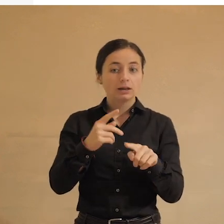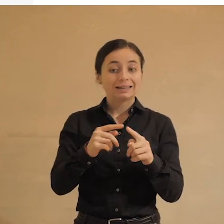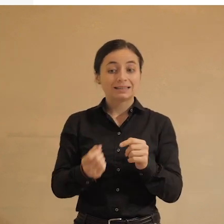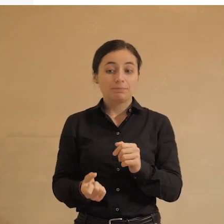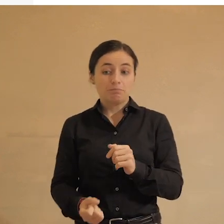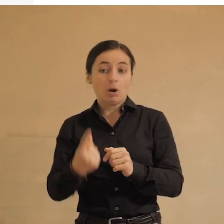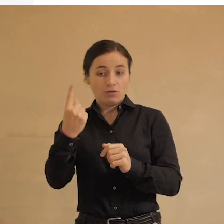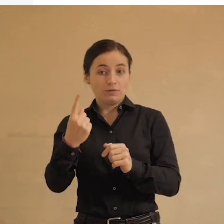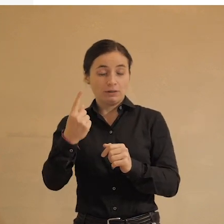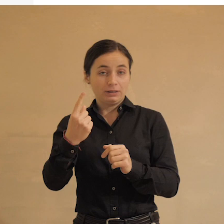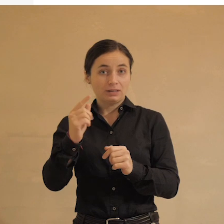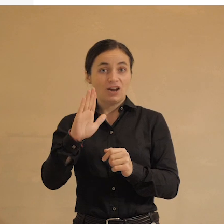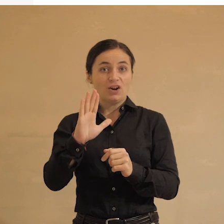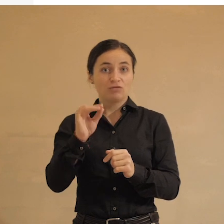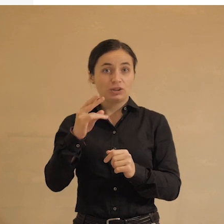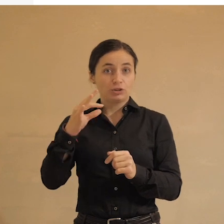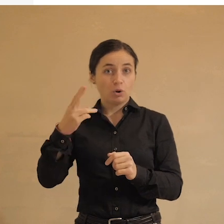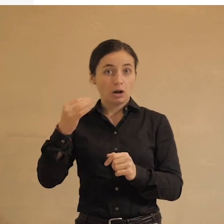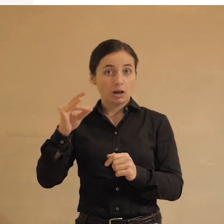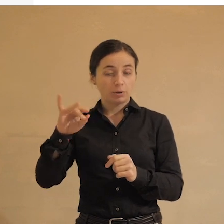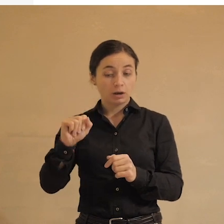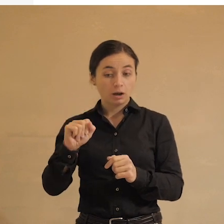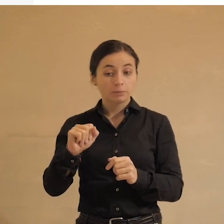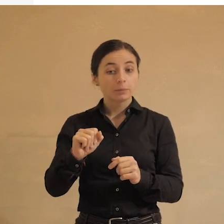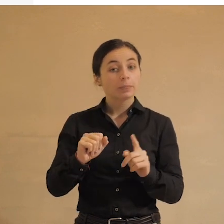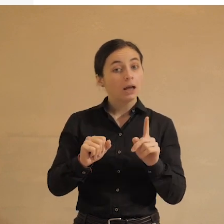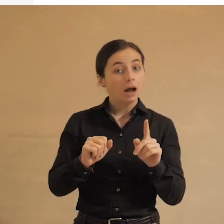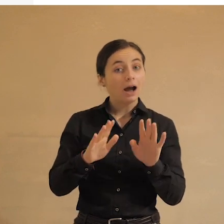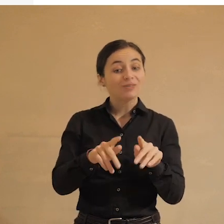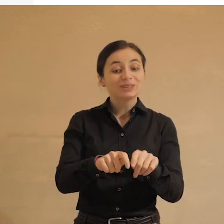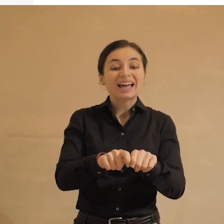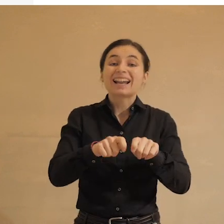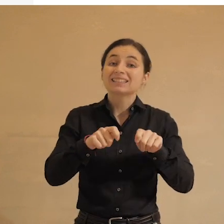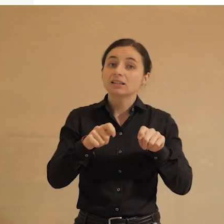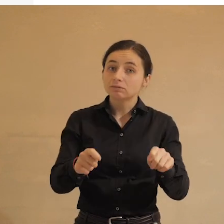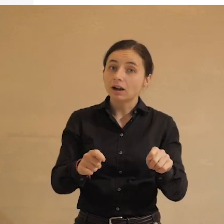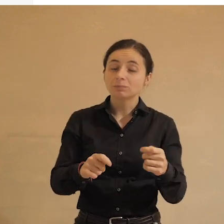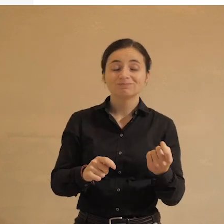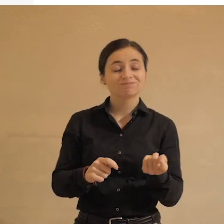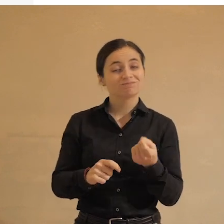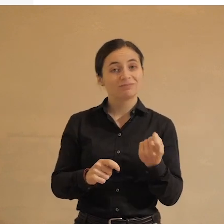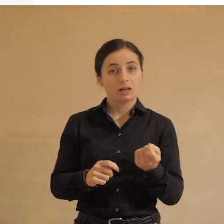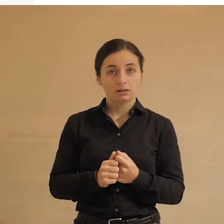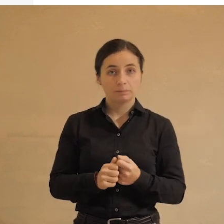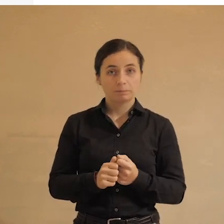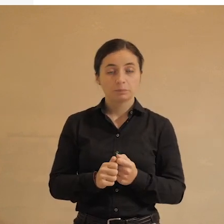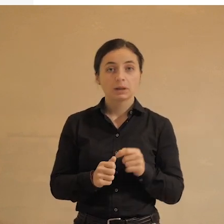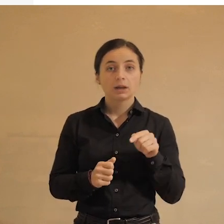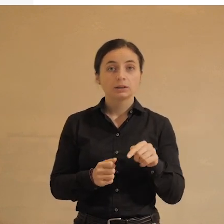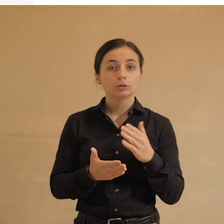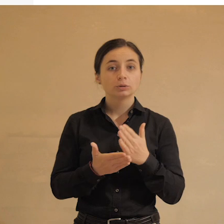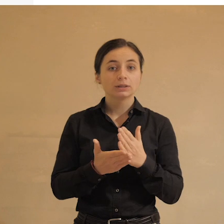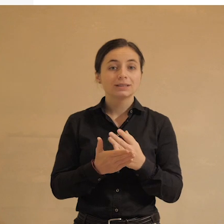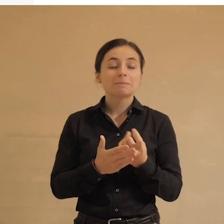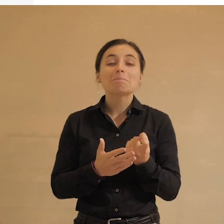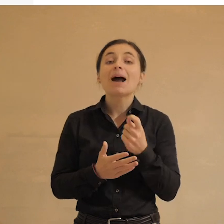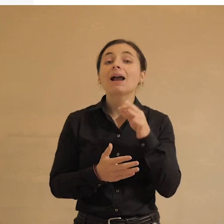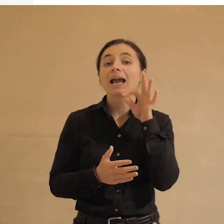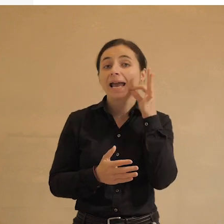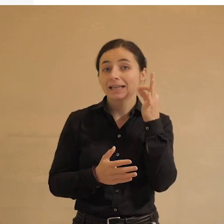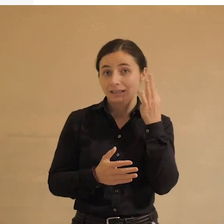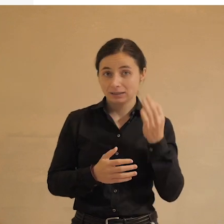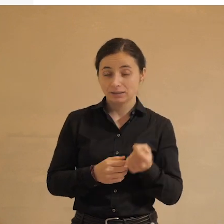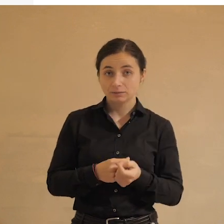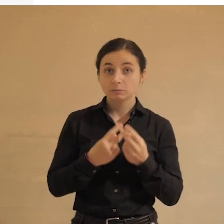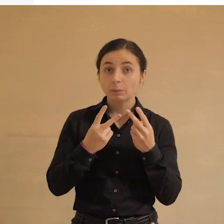появлением видеокамер. Как ни странно, не так сильно коррелирует раскрываемость. Тут есть некоторая, так сказать, маленькая хитрость.